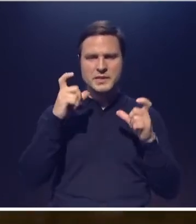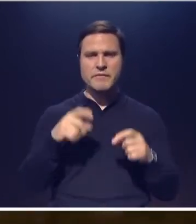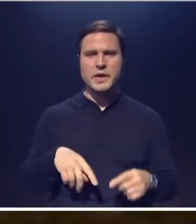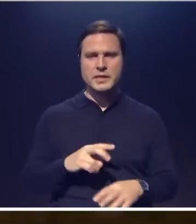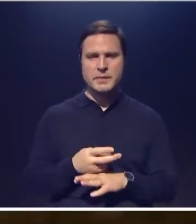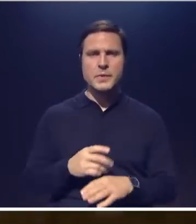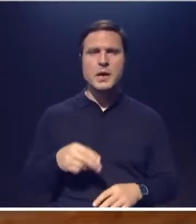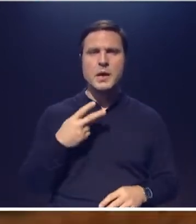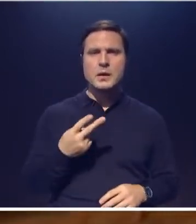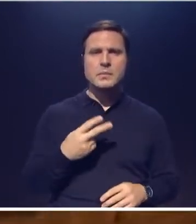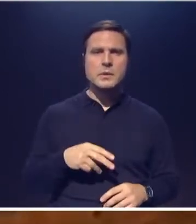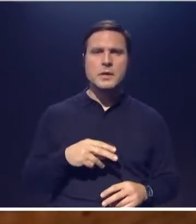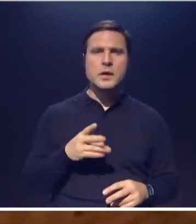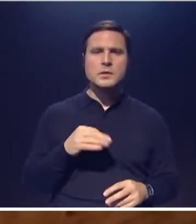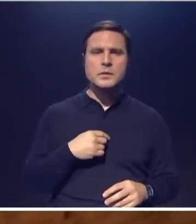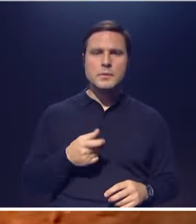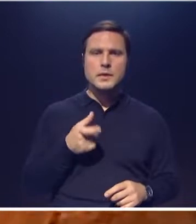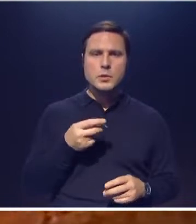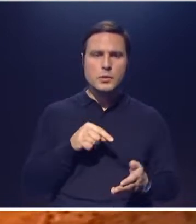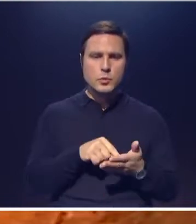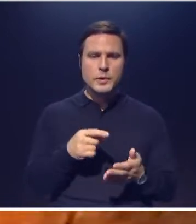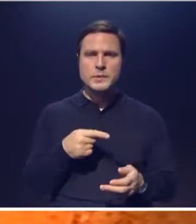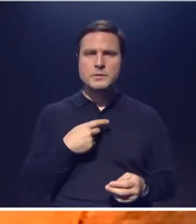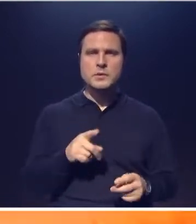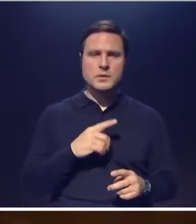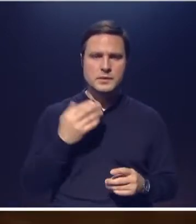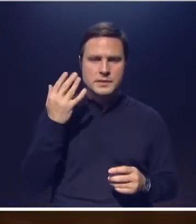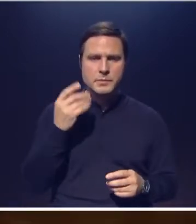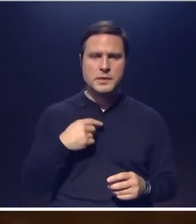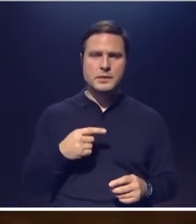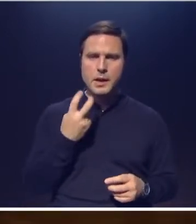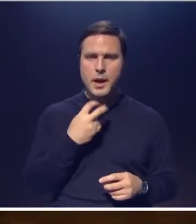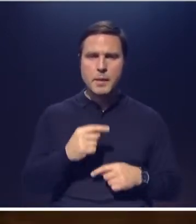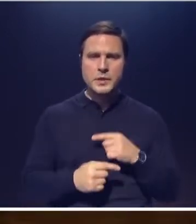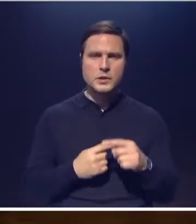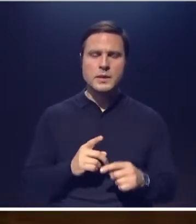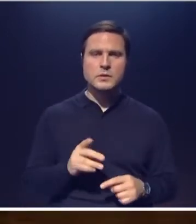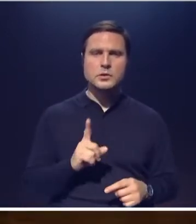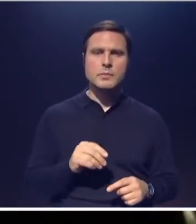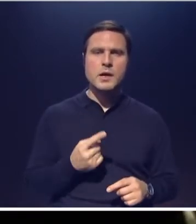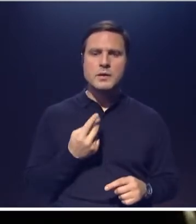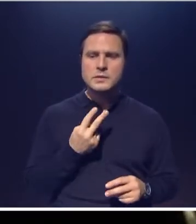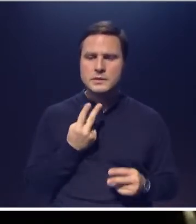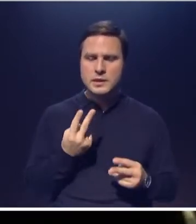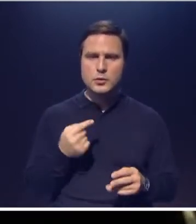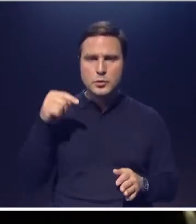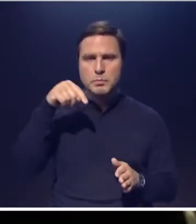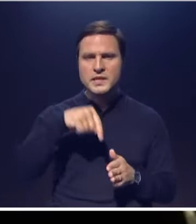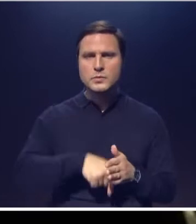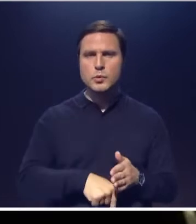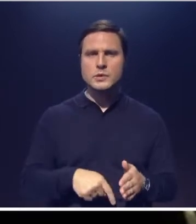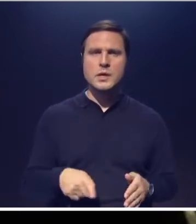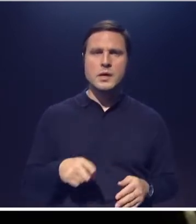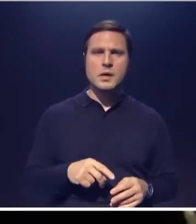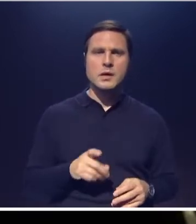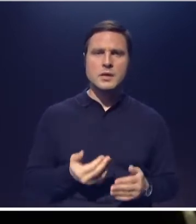массы зевак любопытствуют в местах проведения сомнительных обрядов, чтобы хоть одним глазком заглянуть в преисподнюю. Отлученный от церкви Сергий